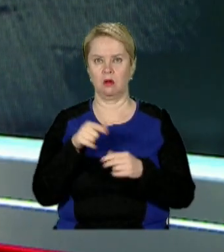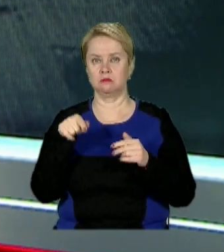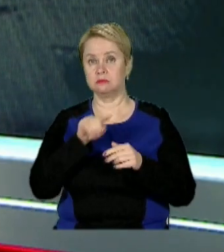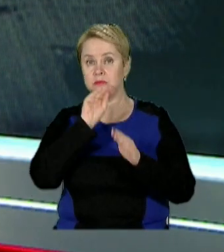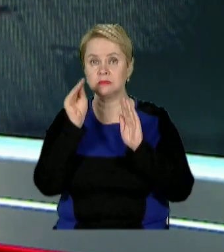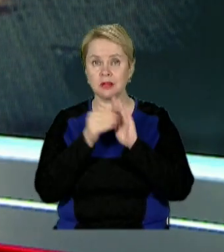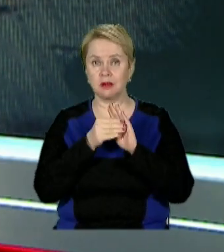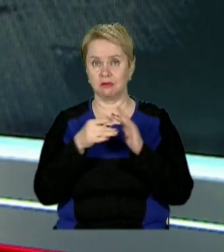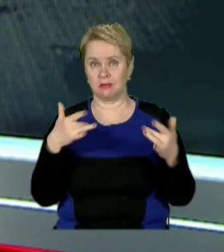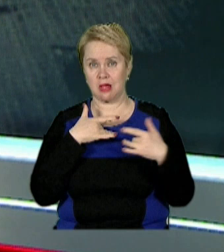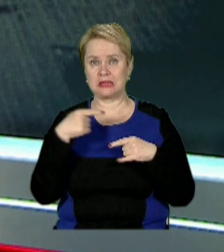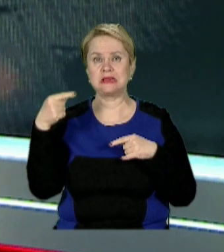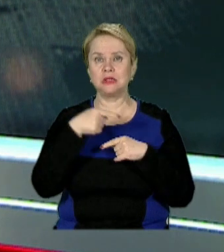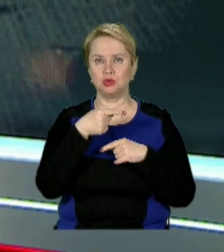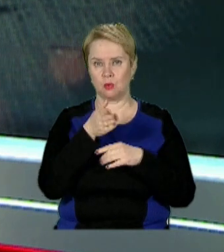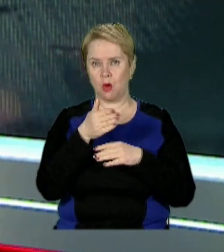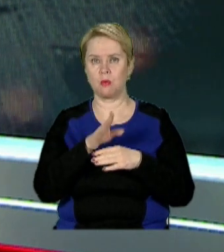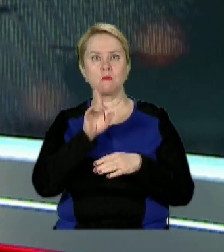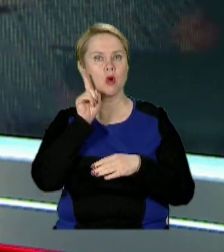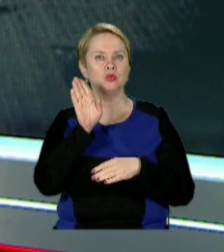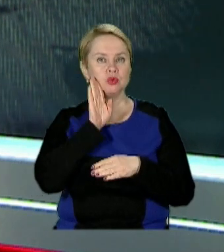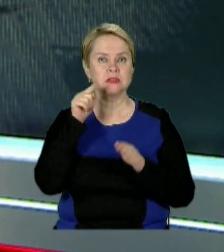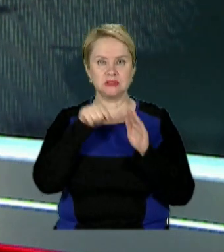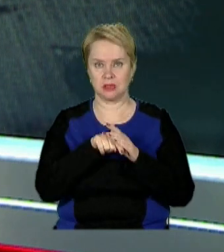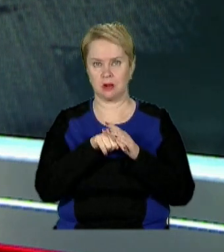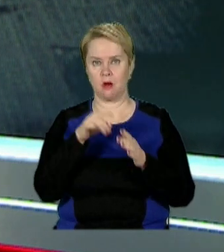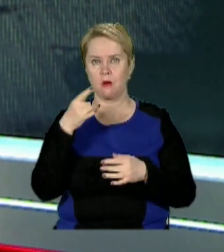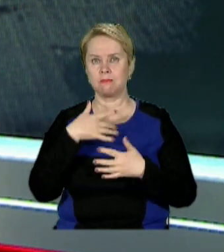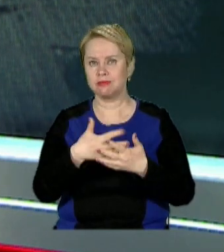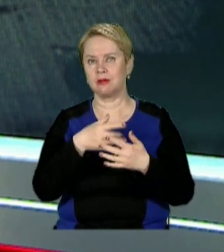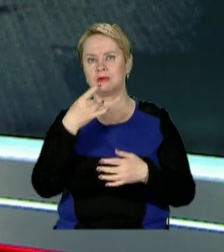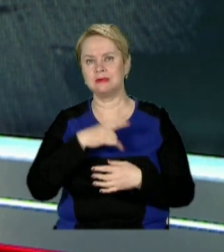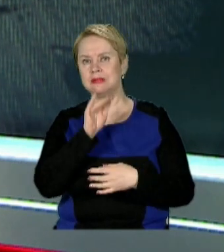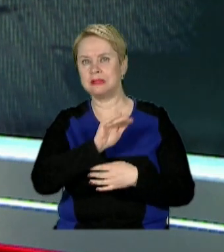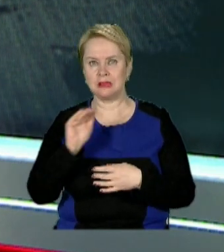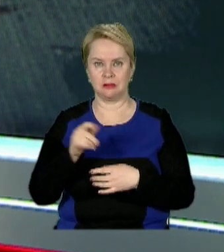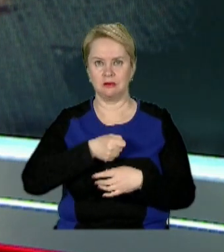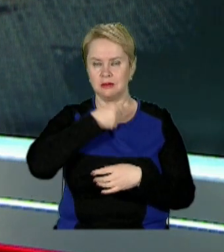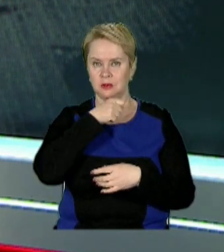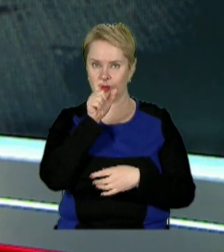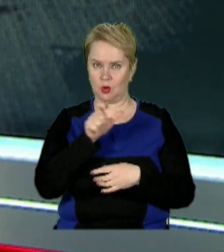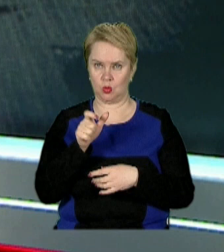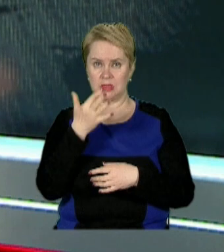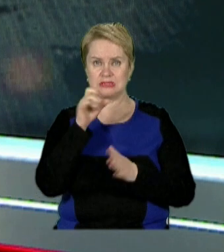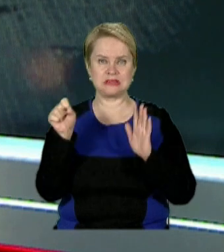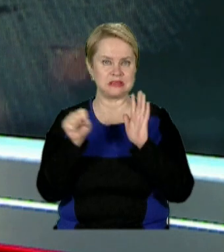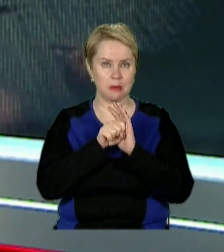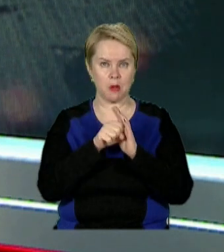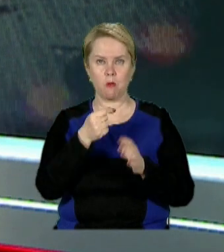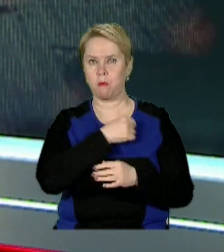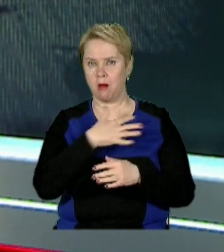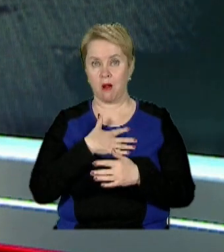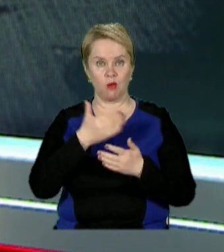ховалося понад тисяча маріупольців. Молоді жінки, серед яких породіллі, а також діти та літні люди. Кількість загиблих та